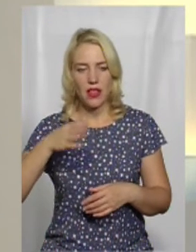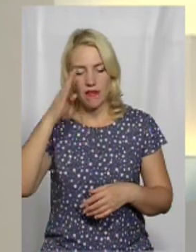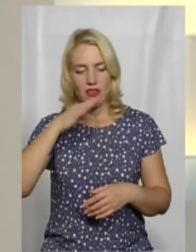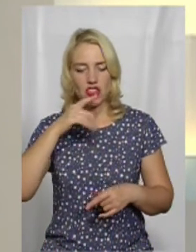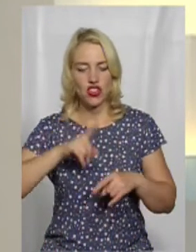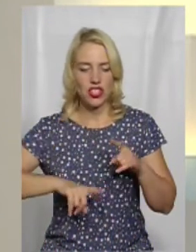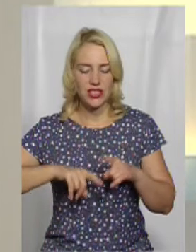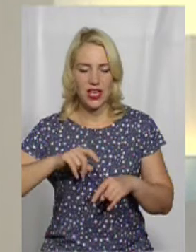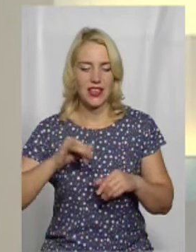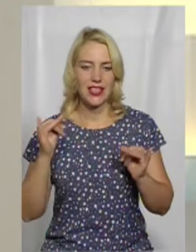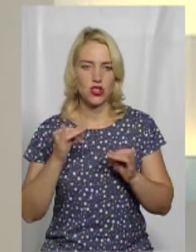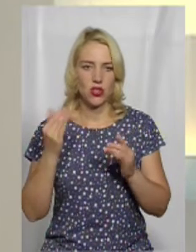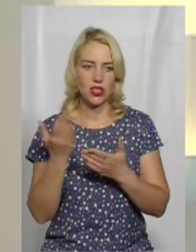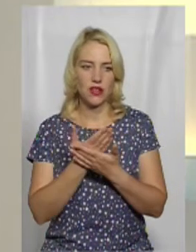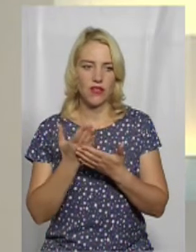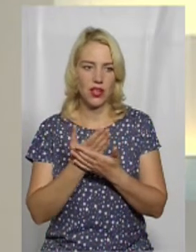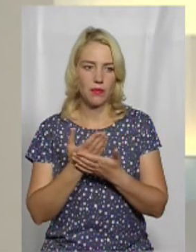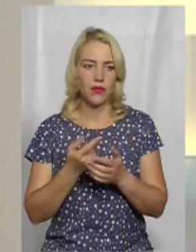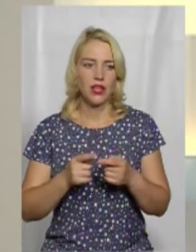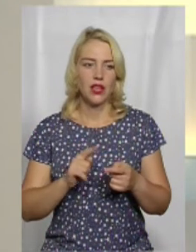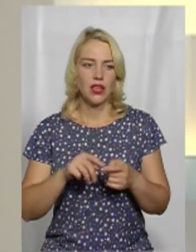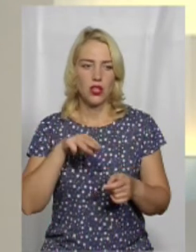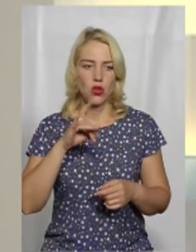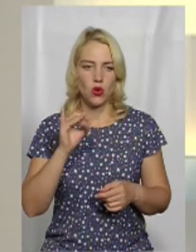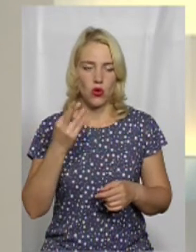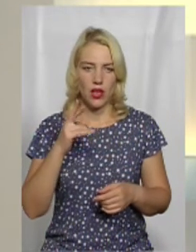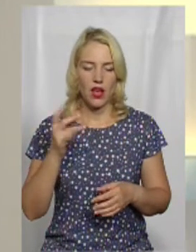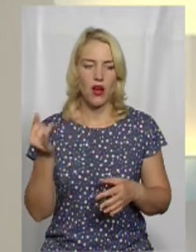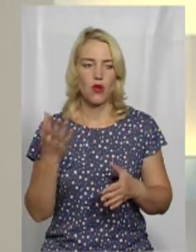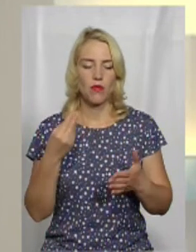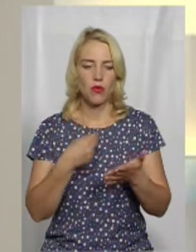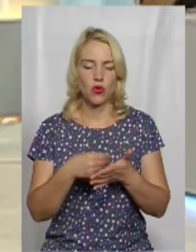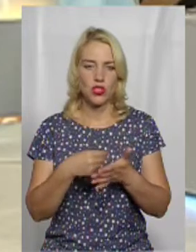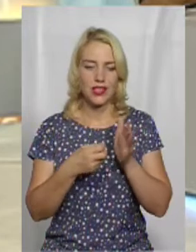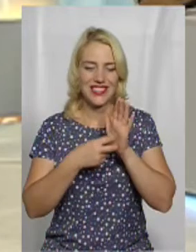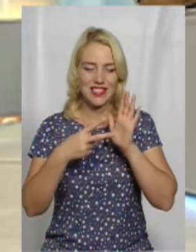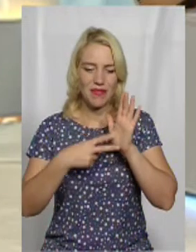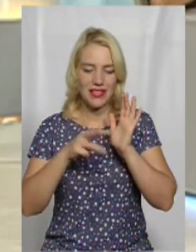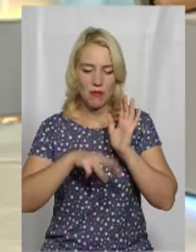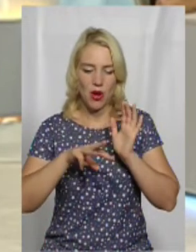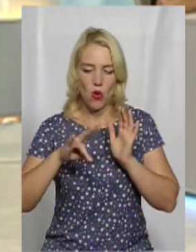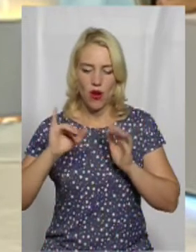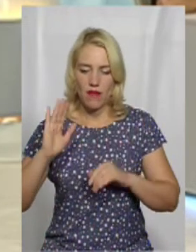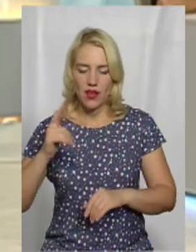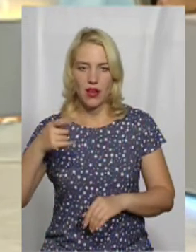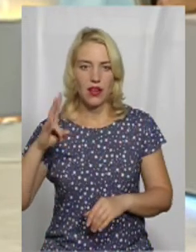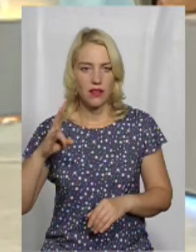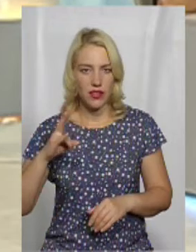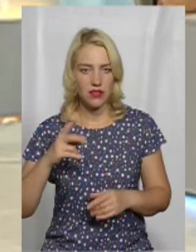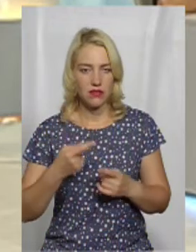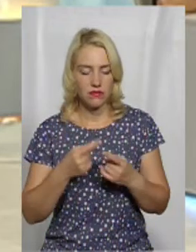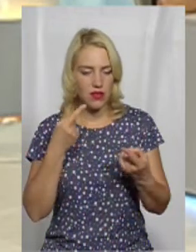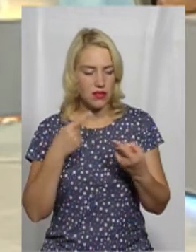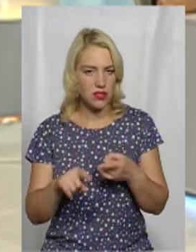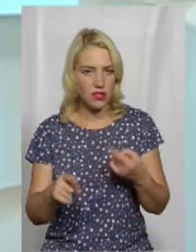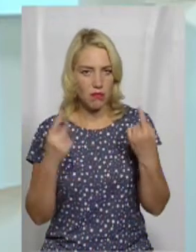«Троє» з бюджетом у 18 мільйонів гривень. Тобто це дуже велика різниця. Ну, тут